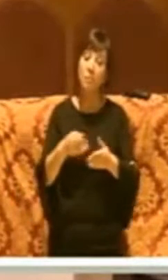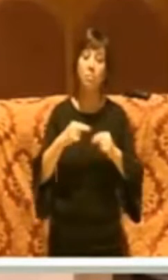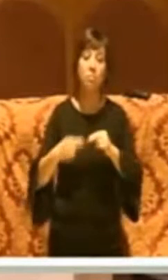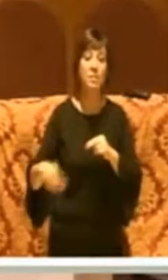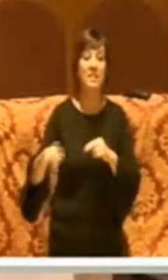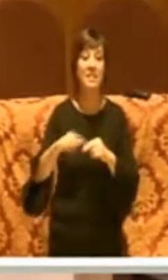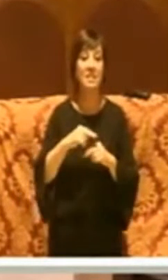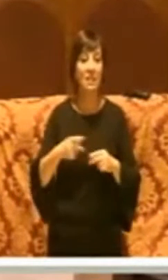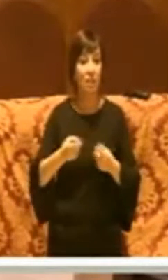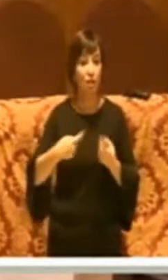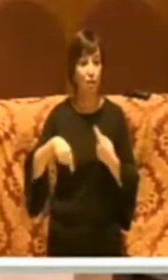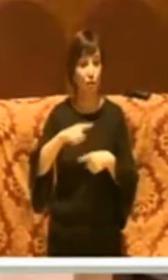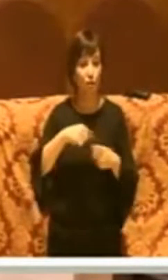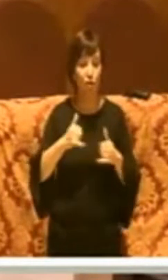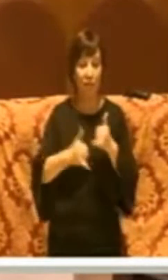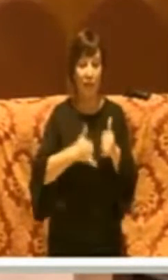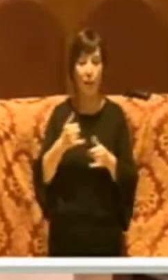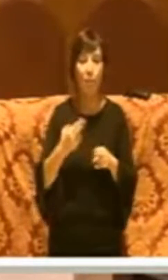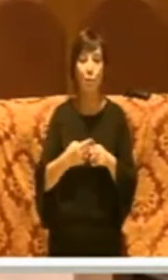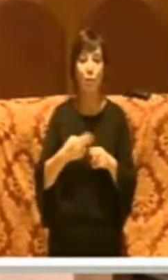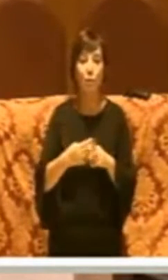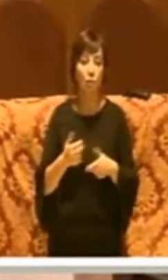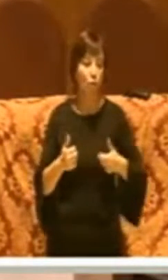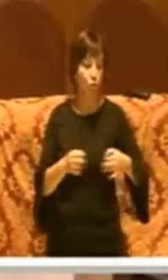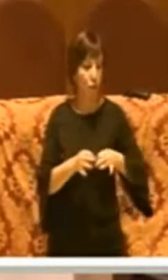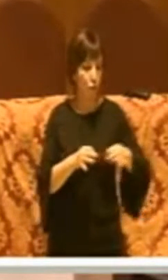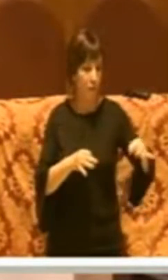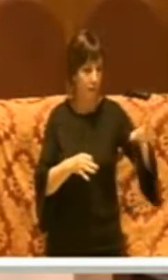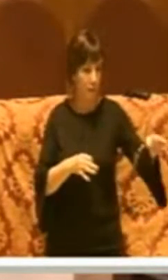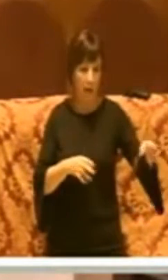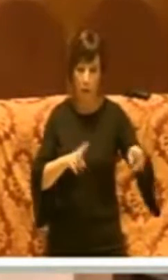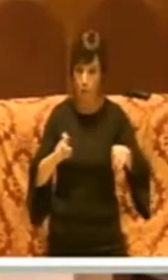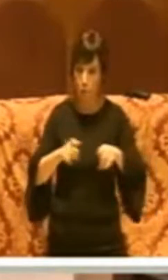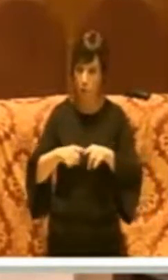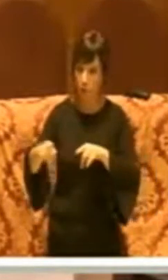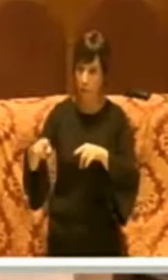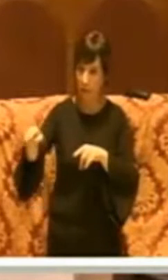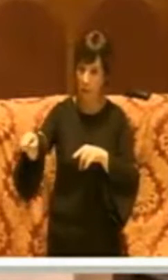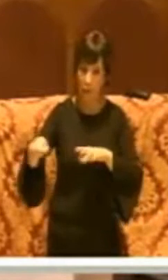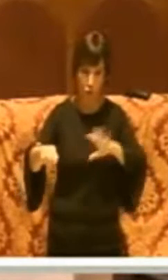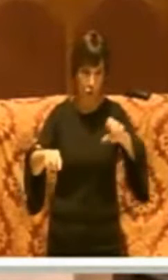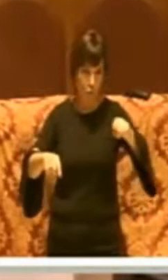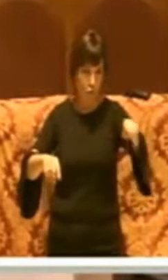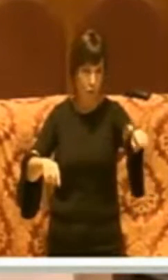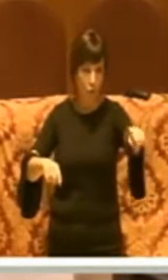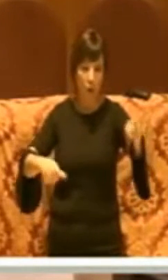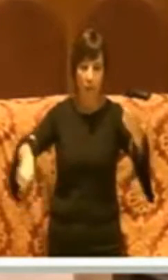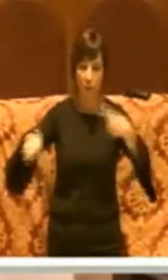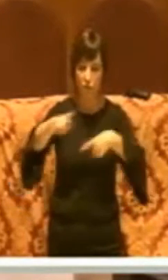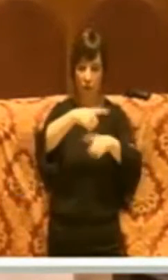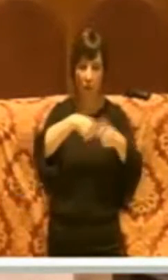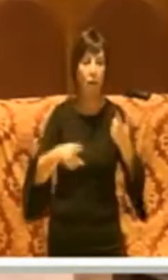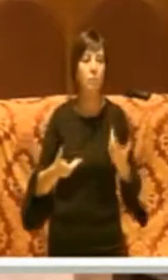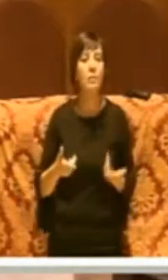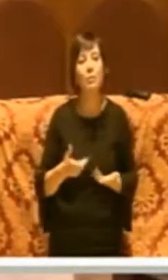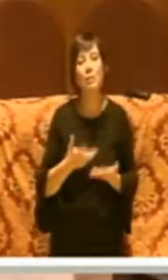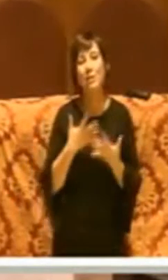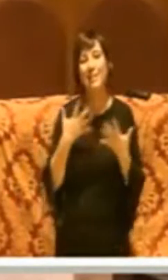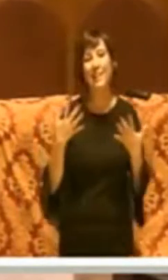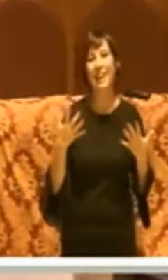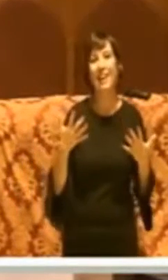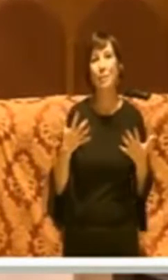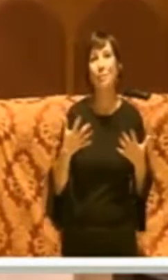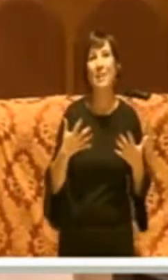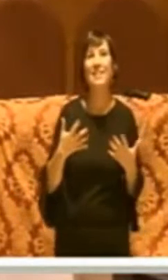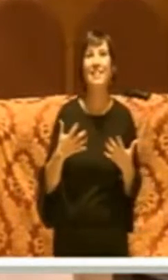per Roma. Cento metri qua, duecento là, cinquecento da un'altra parte e questo chiaramente non